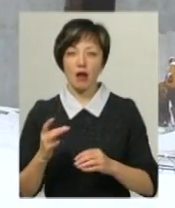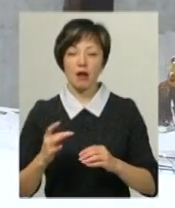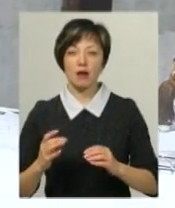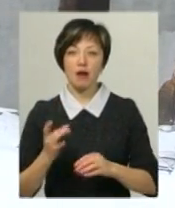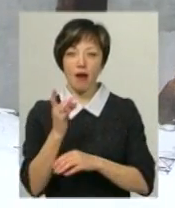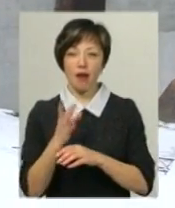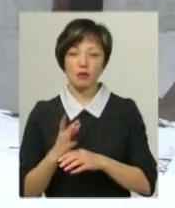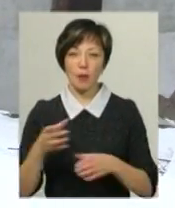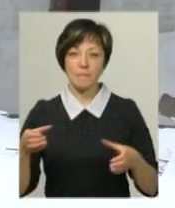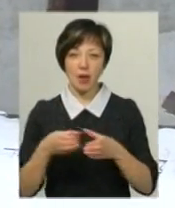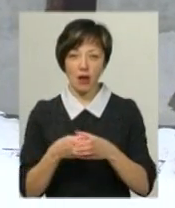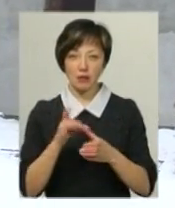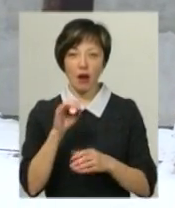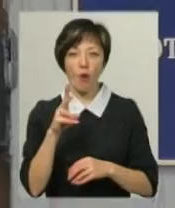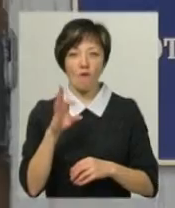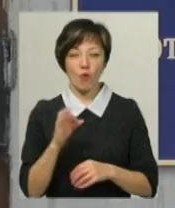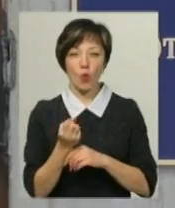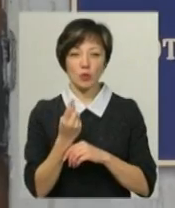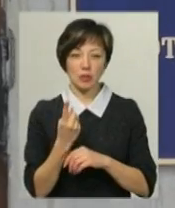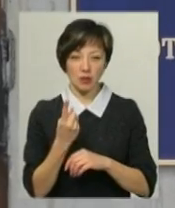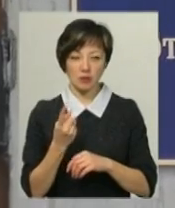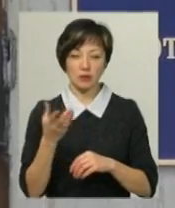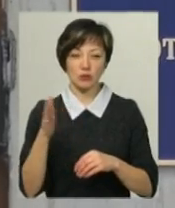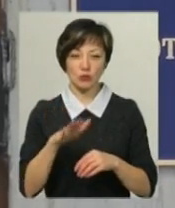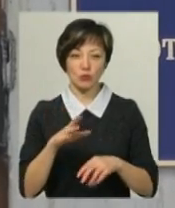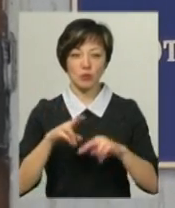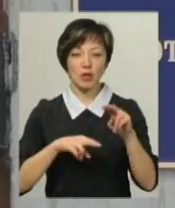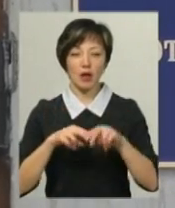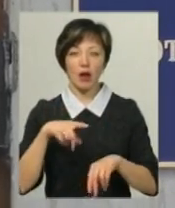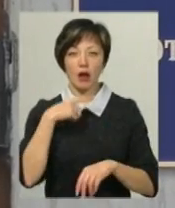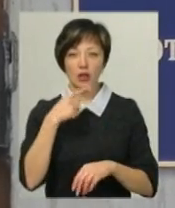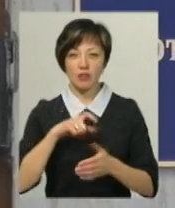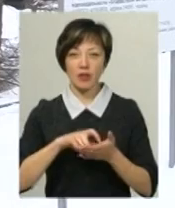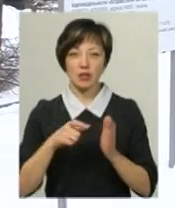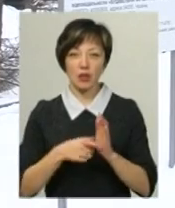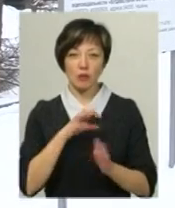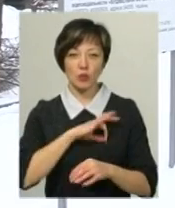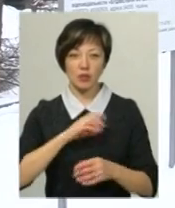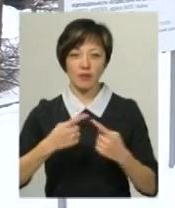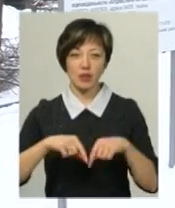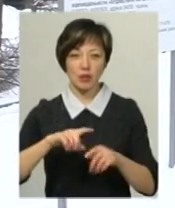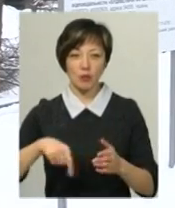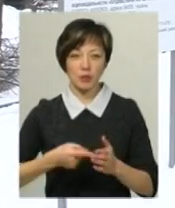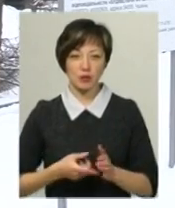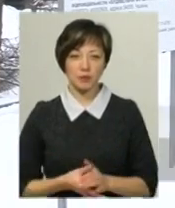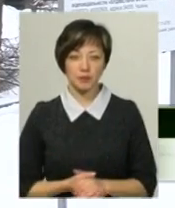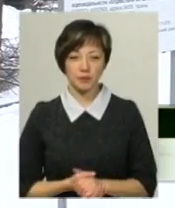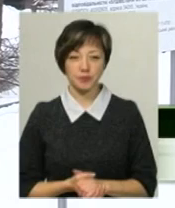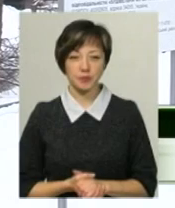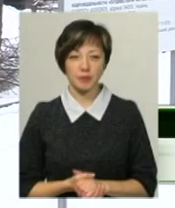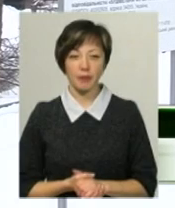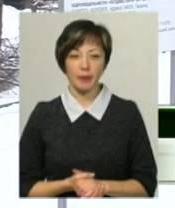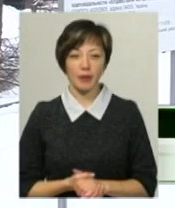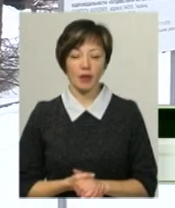що в мікрорайоні Ракове, зводять 11. Про це каже начальник квартирно-експлуатаційного відділу міста Хмельницького Петро Хохун. Казарми